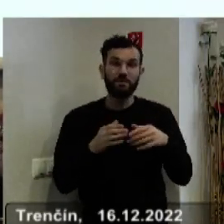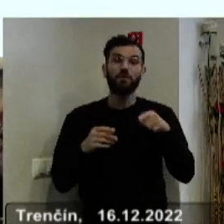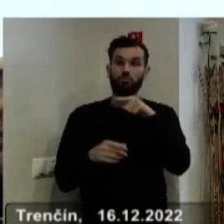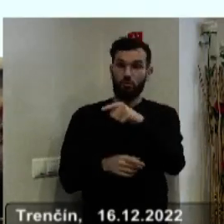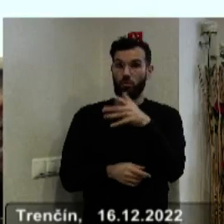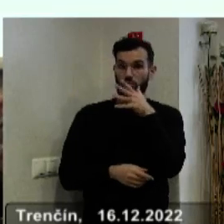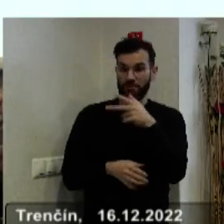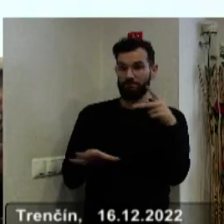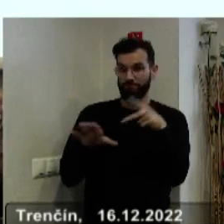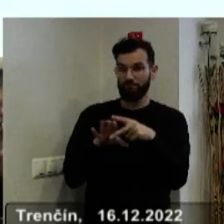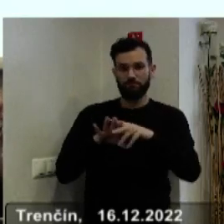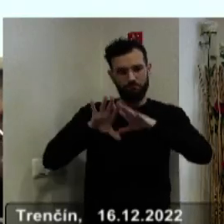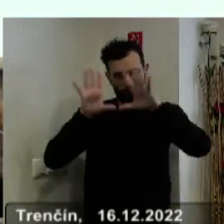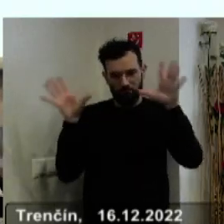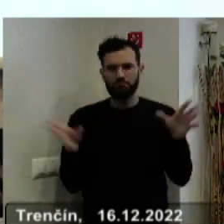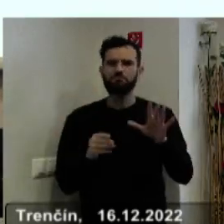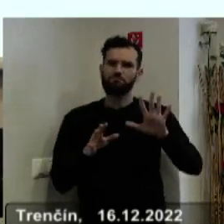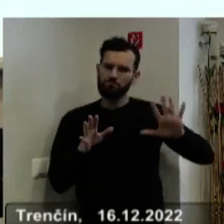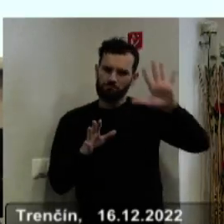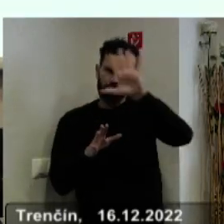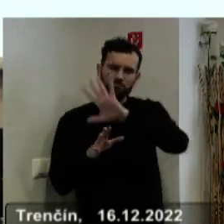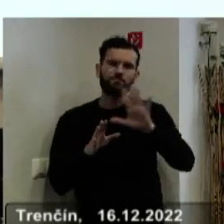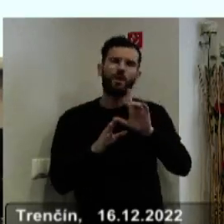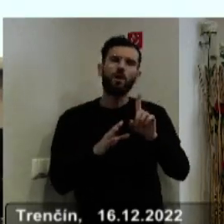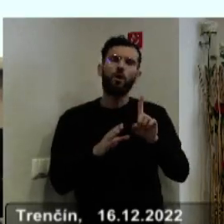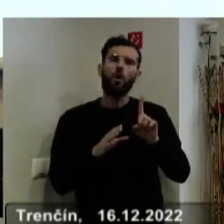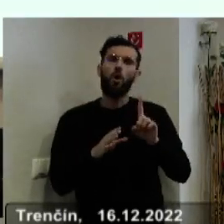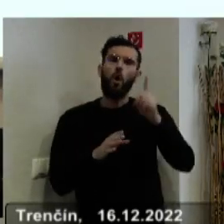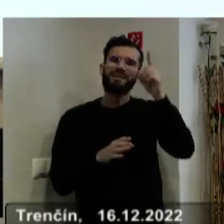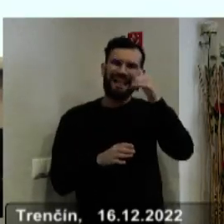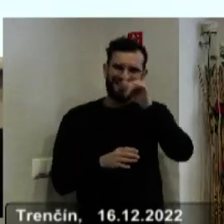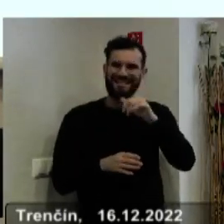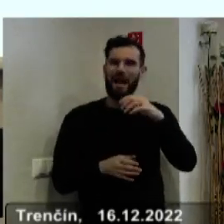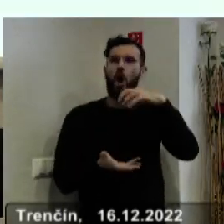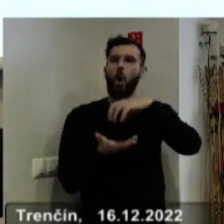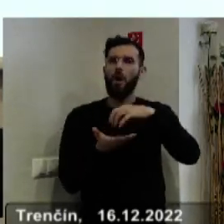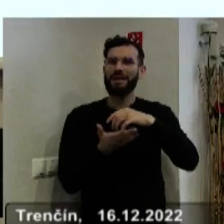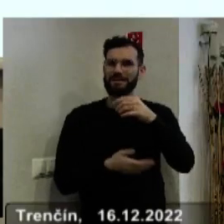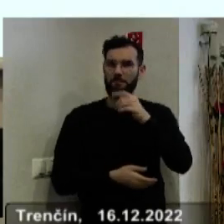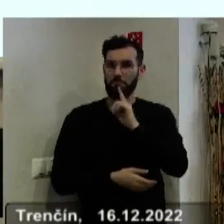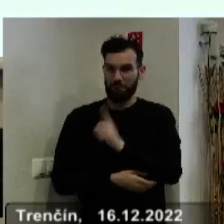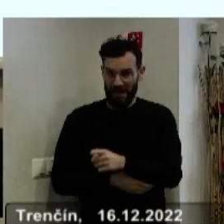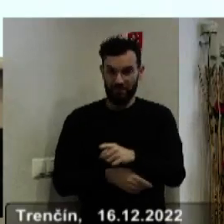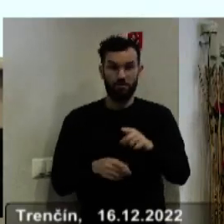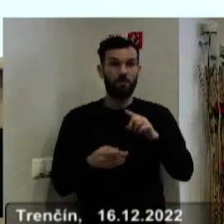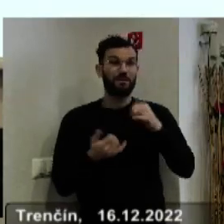zariadenie nám bude vykryvať vlastne celú Hornú Nitru okres Prievidza. Dodatok číslo 7